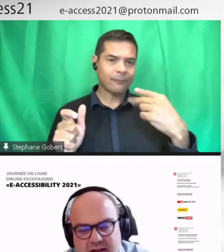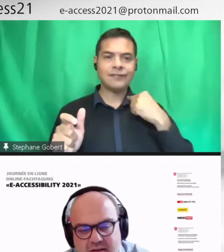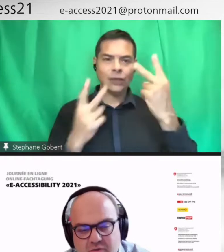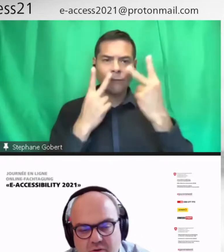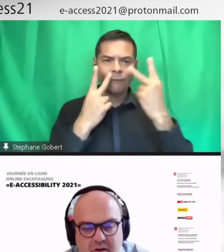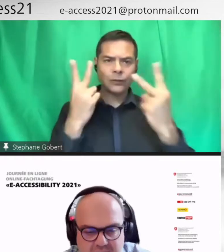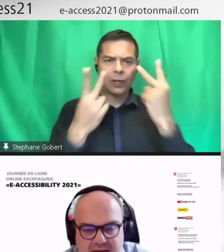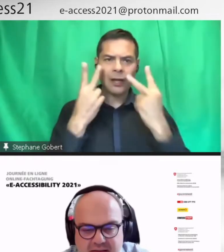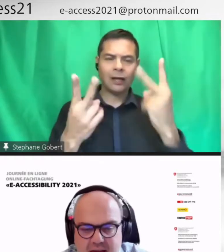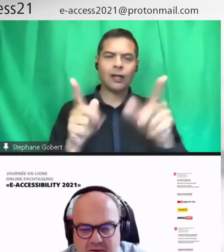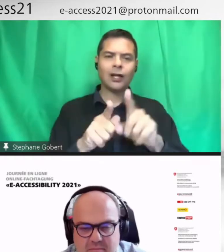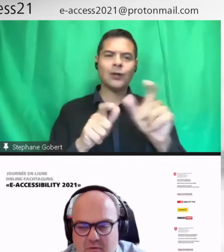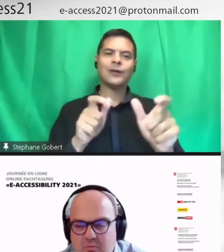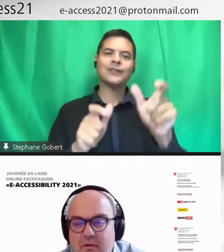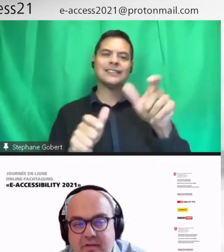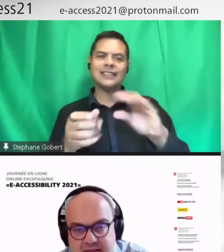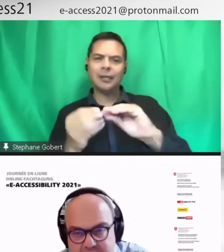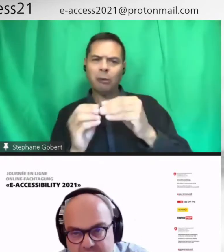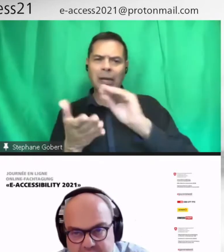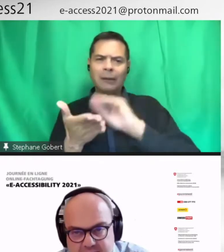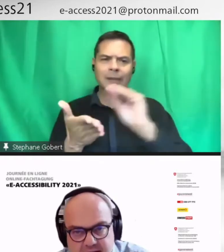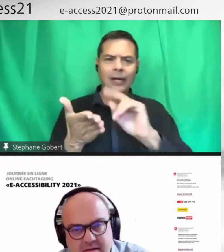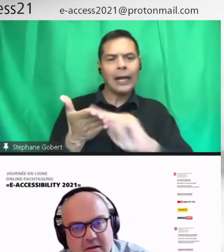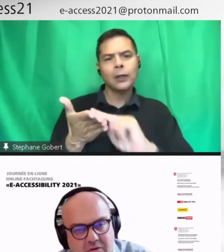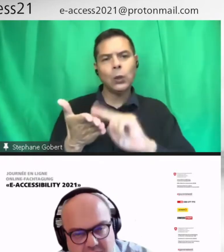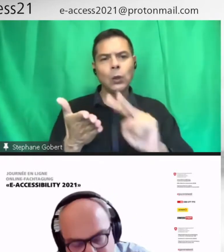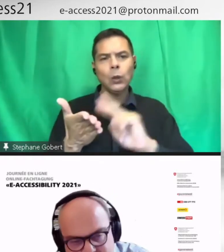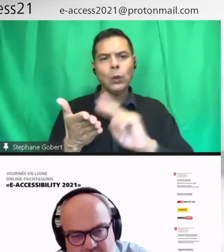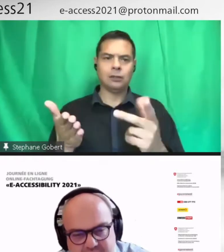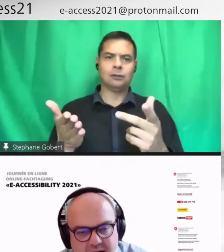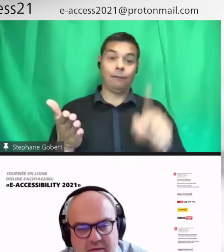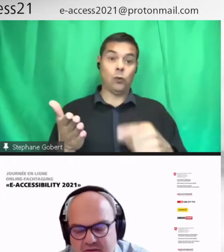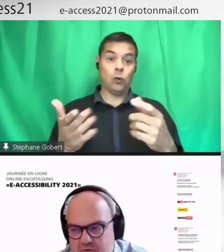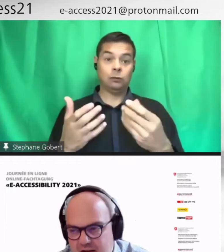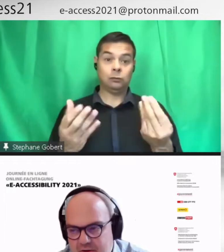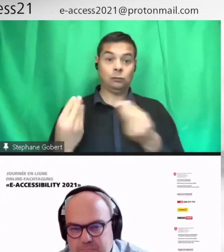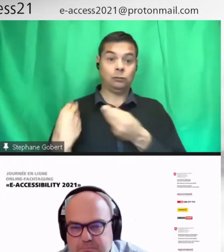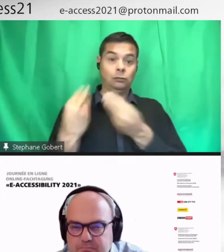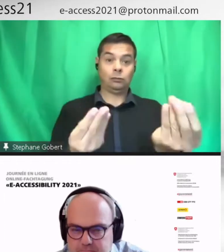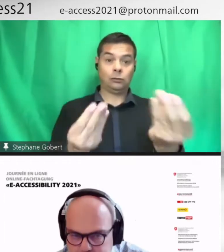lecture, des textes imprimés. Donc, on doit faciliter l'accès. Donc, ça concerne aussi les livres scolaires.